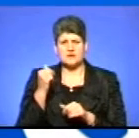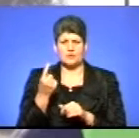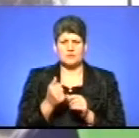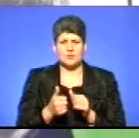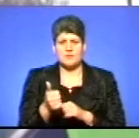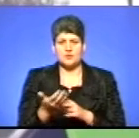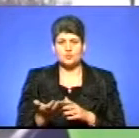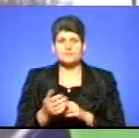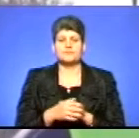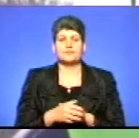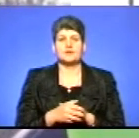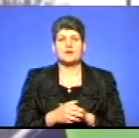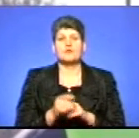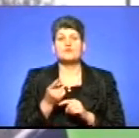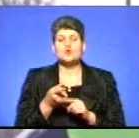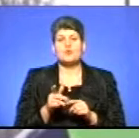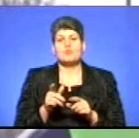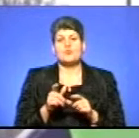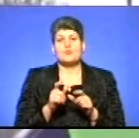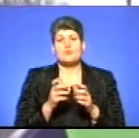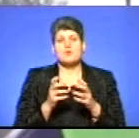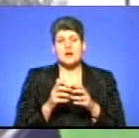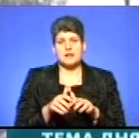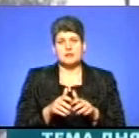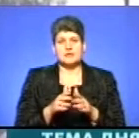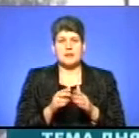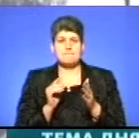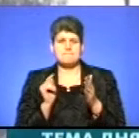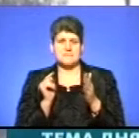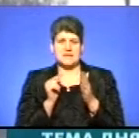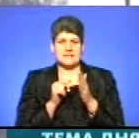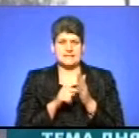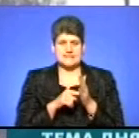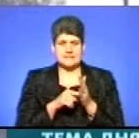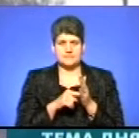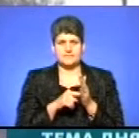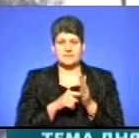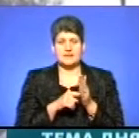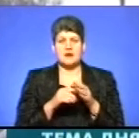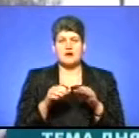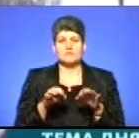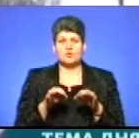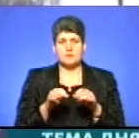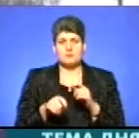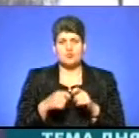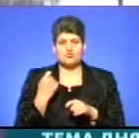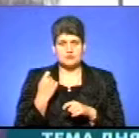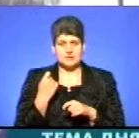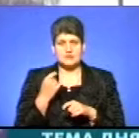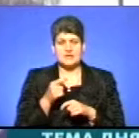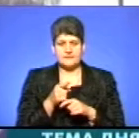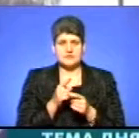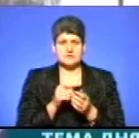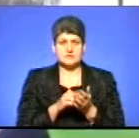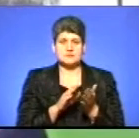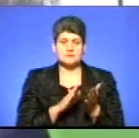попереду. В даному приладі є відповідний приціл, який наводиться на автомобіль правопорушника. І він